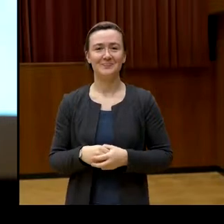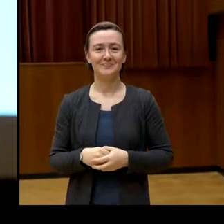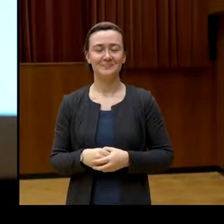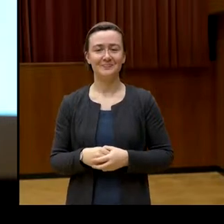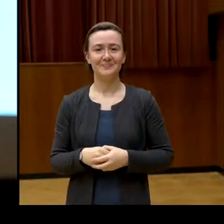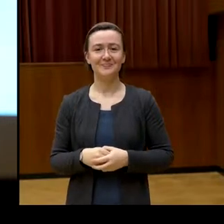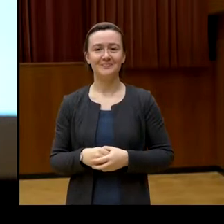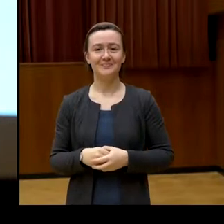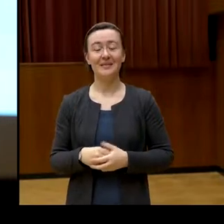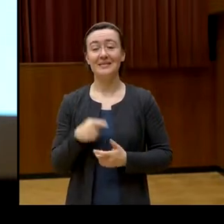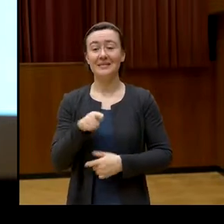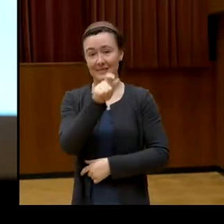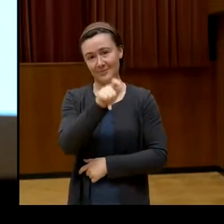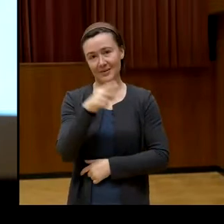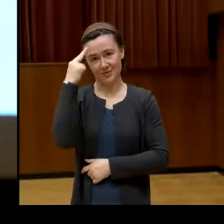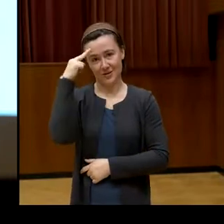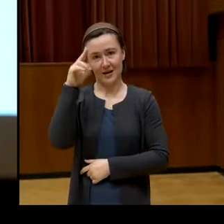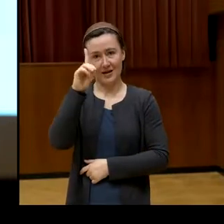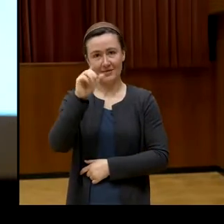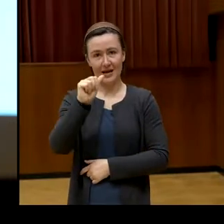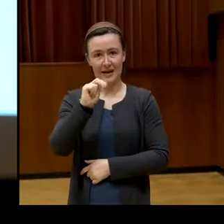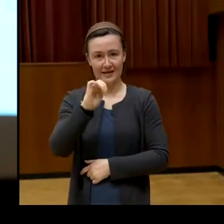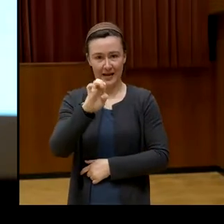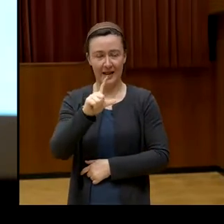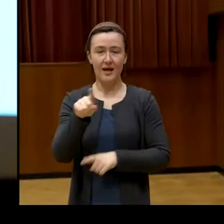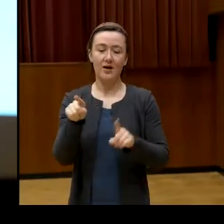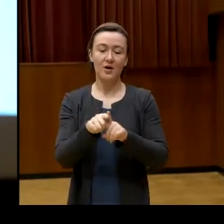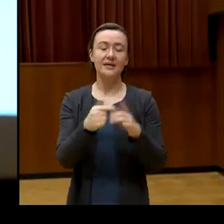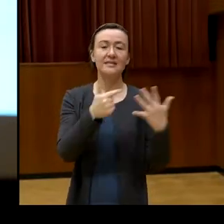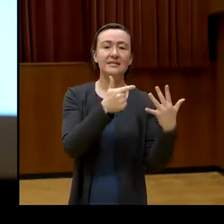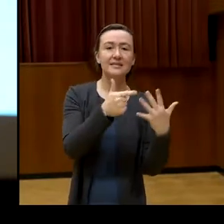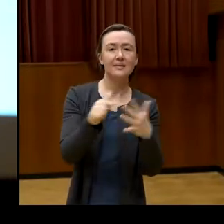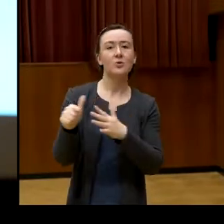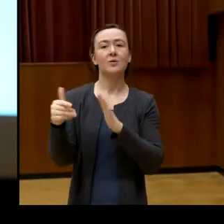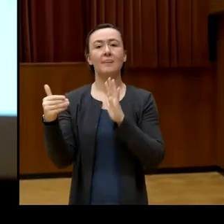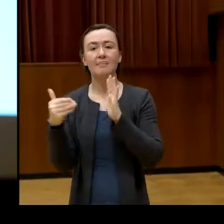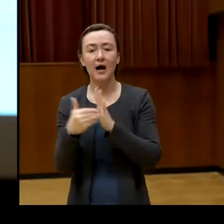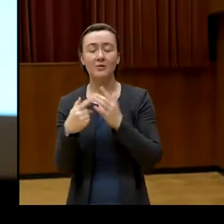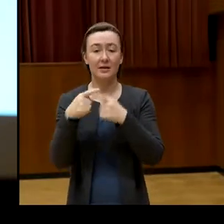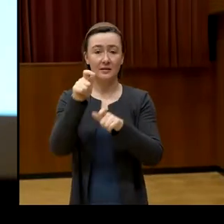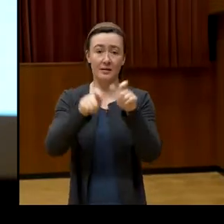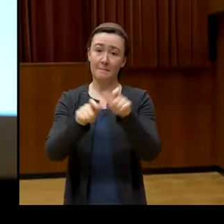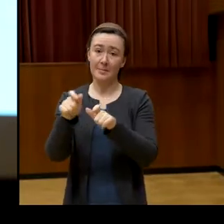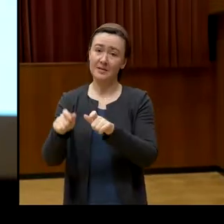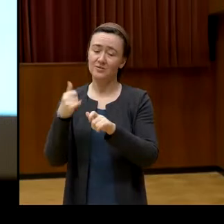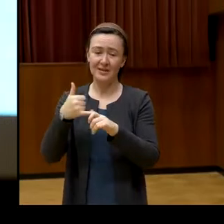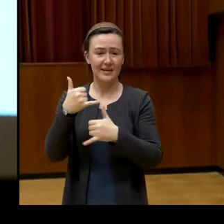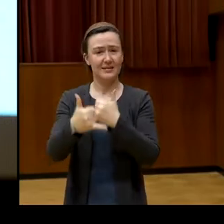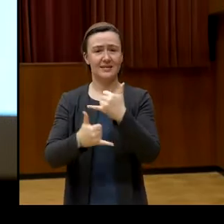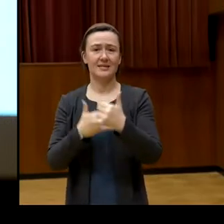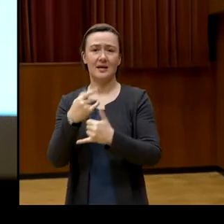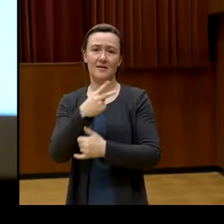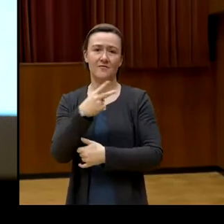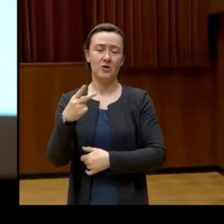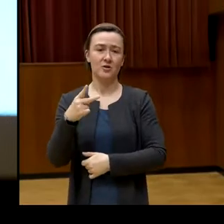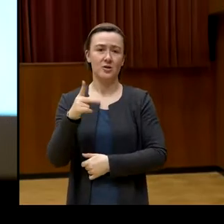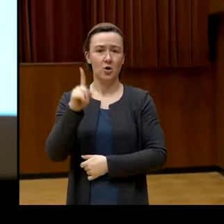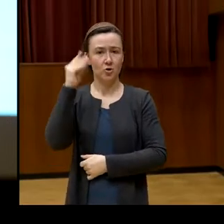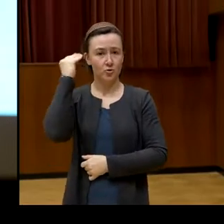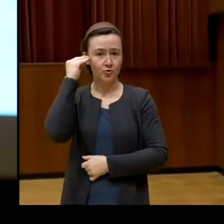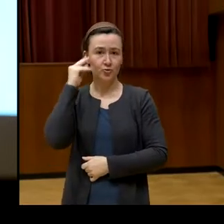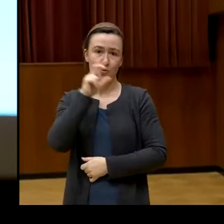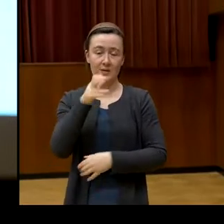Für Karl Daniel und 700.000 andere Teilnehmende pro Jahr an den Volkshochschulen macht die Existenz von